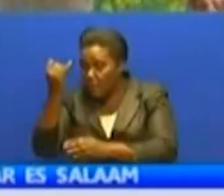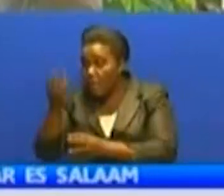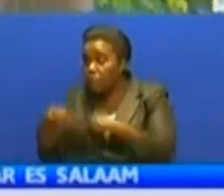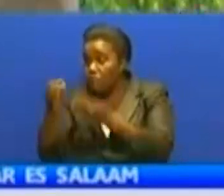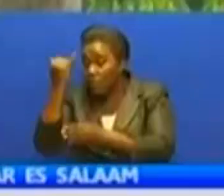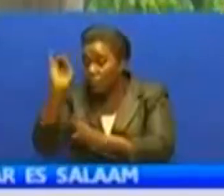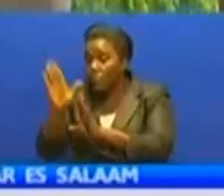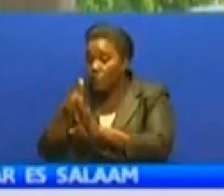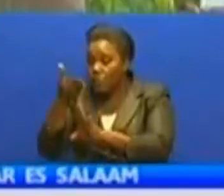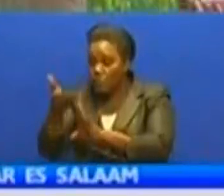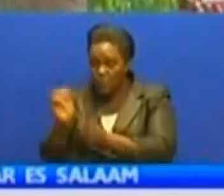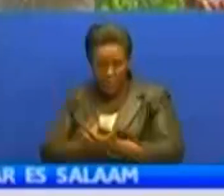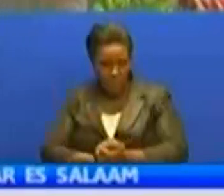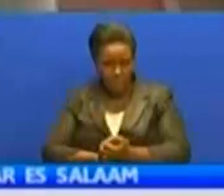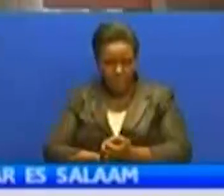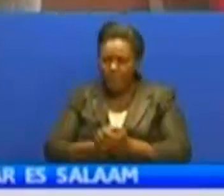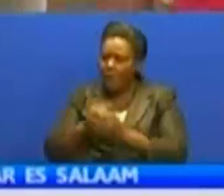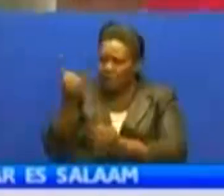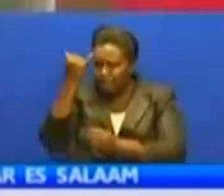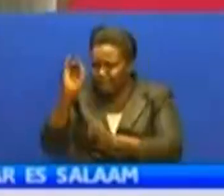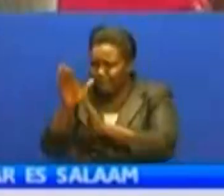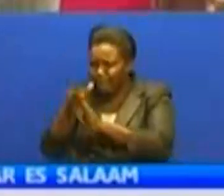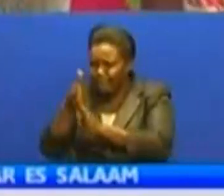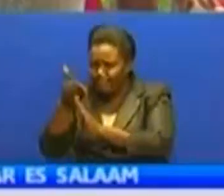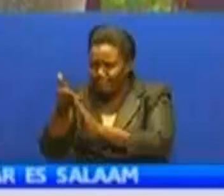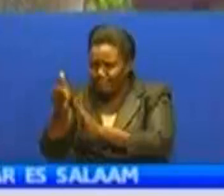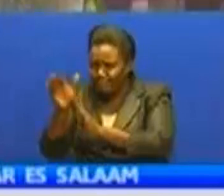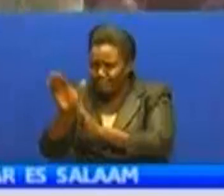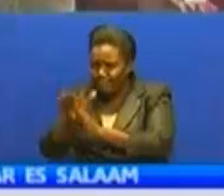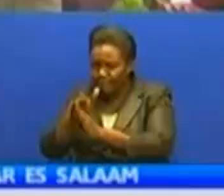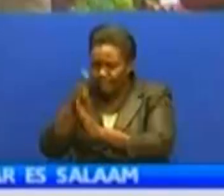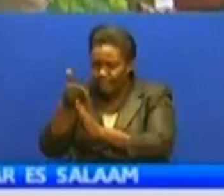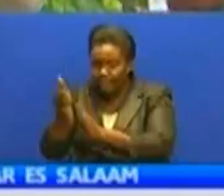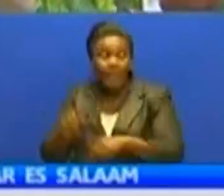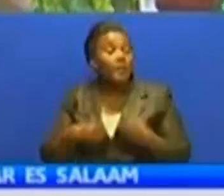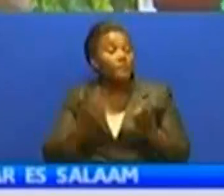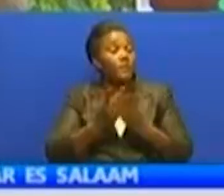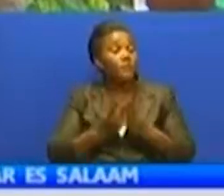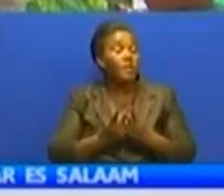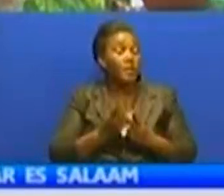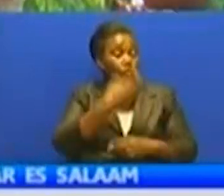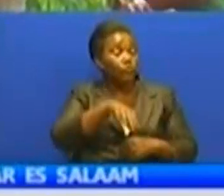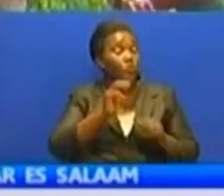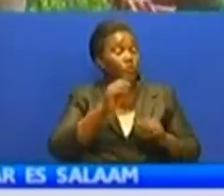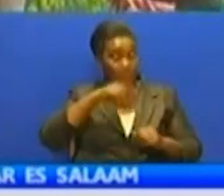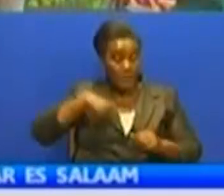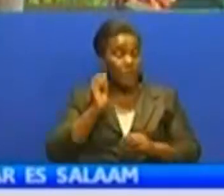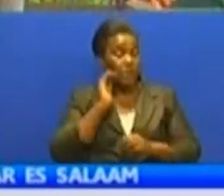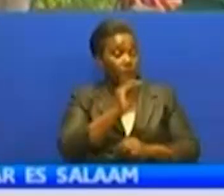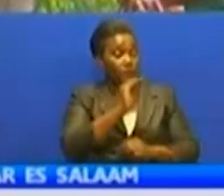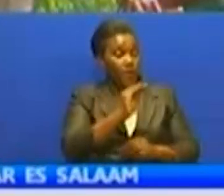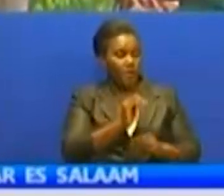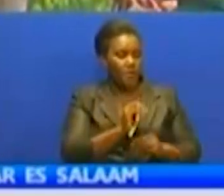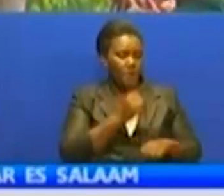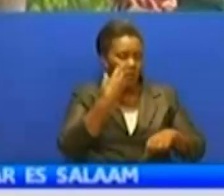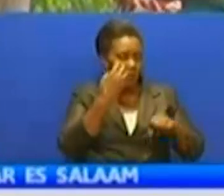wanafika katika stage za kutana na ustai wa jamii lakini pia kutana na watalamu wa ushauri atapewa ushauri wa kujitosheleza lakini pia hata wa zazi